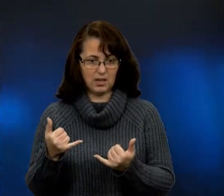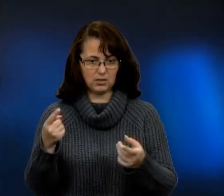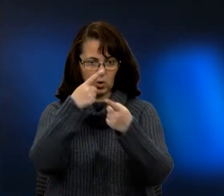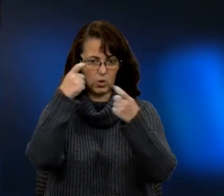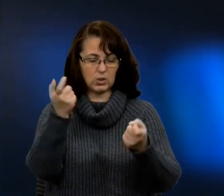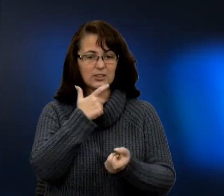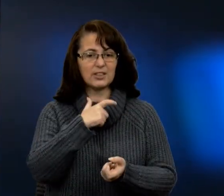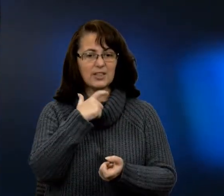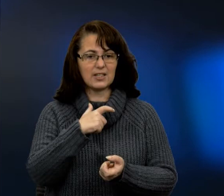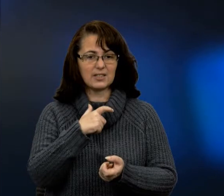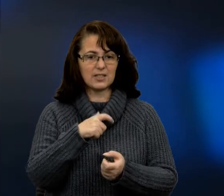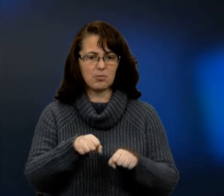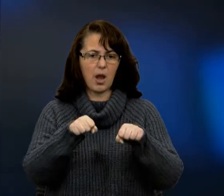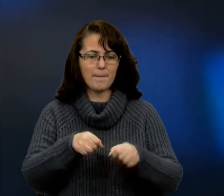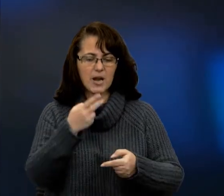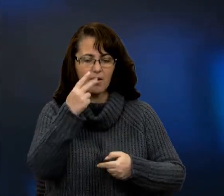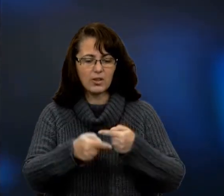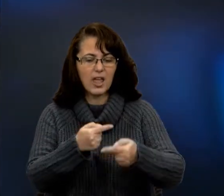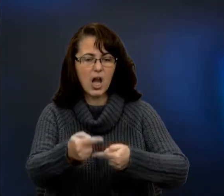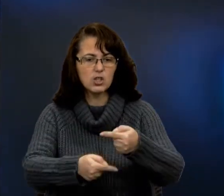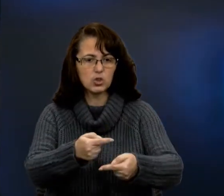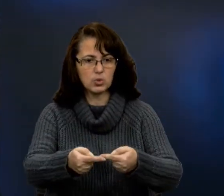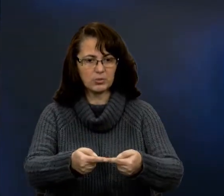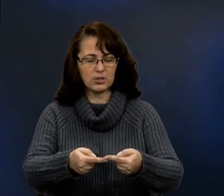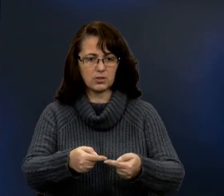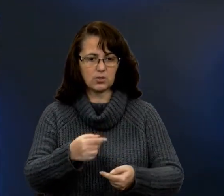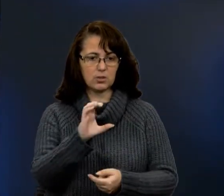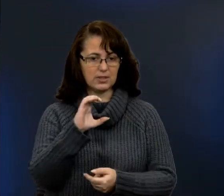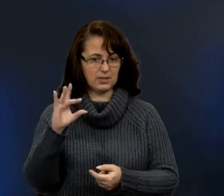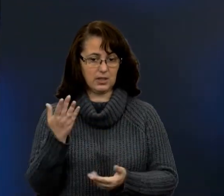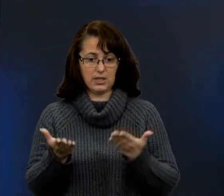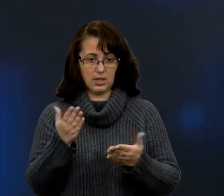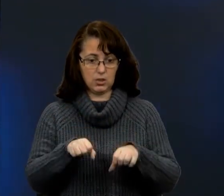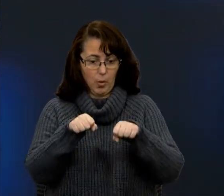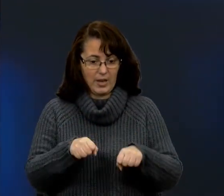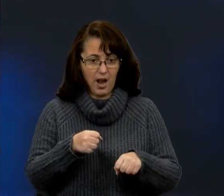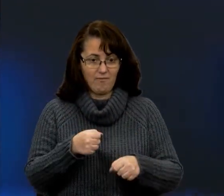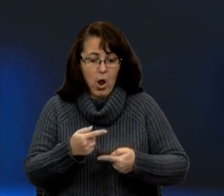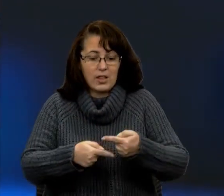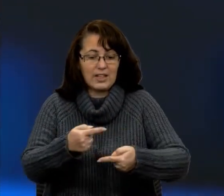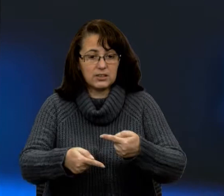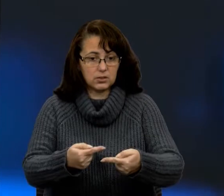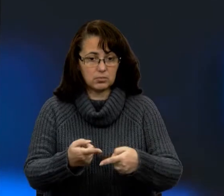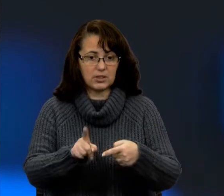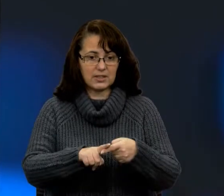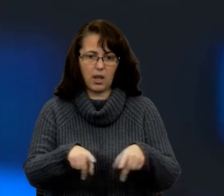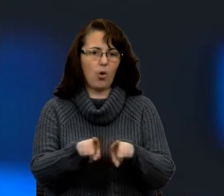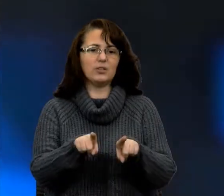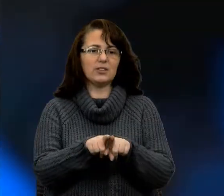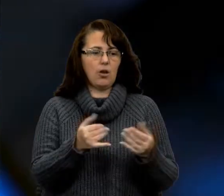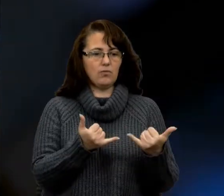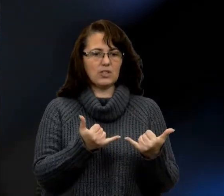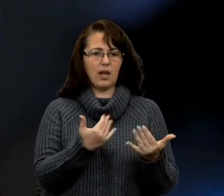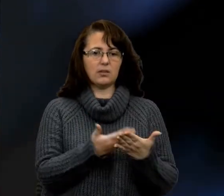себе правонаступницею радянського світу. Якщо правонаступниця, то це приблизно якби зараз, наприклад,